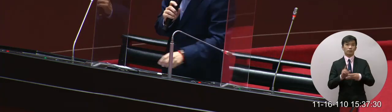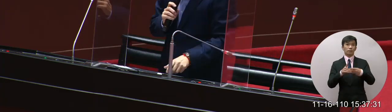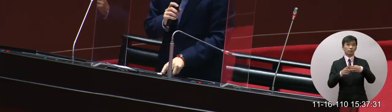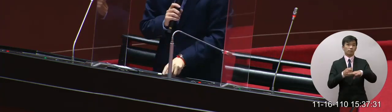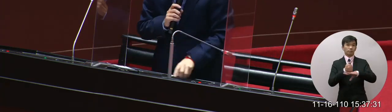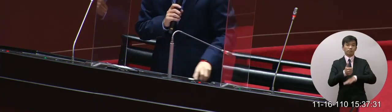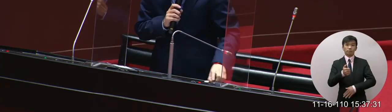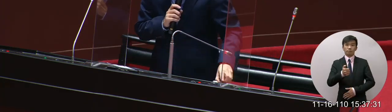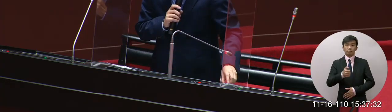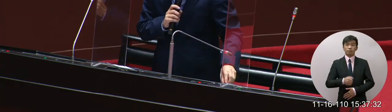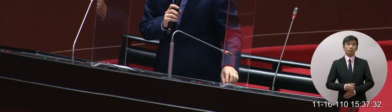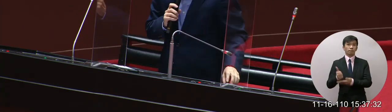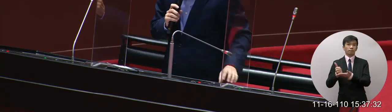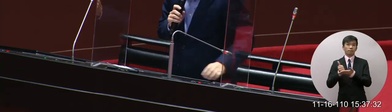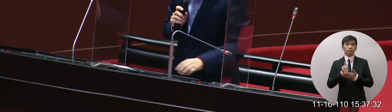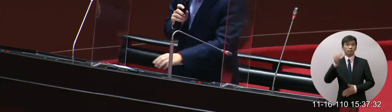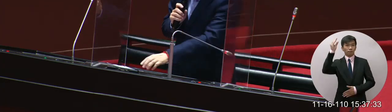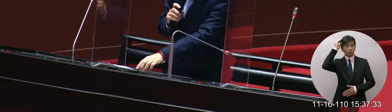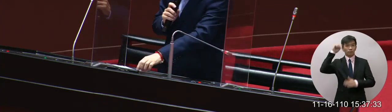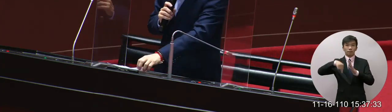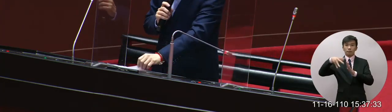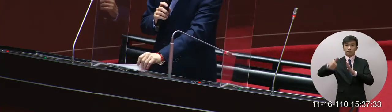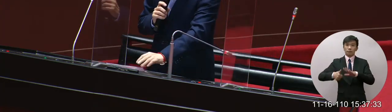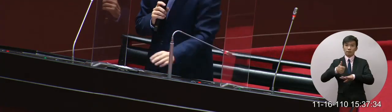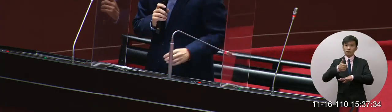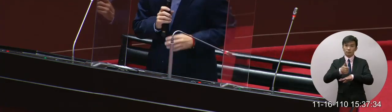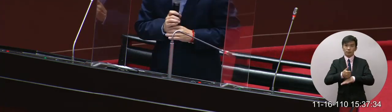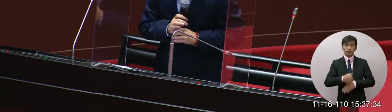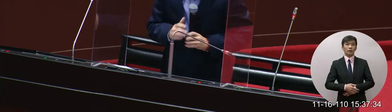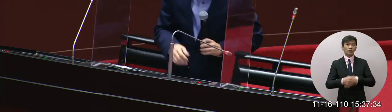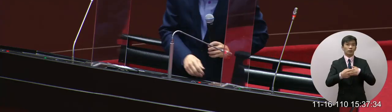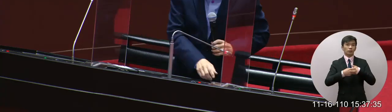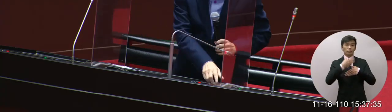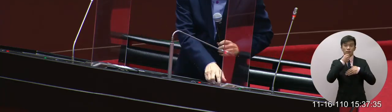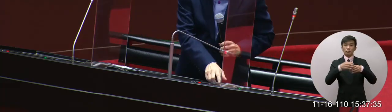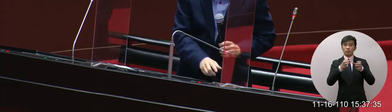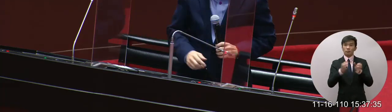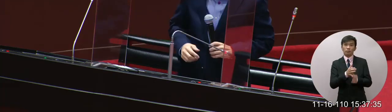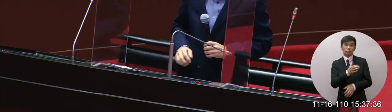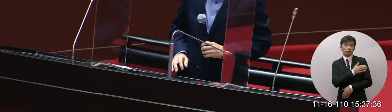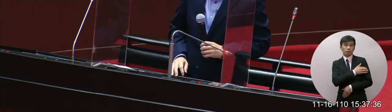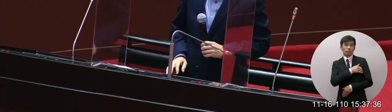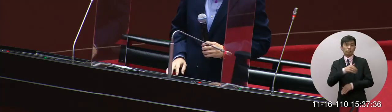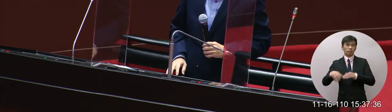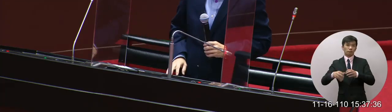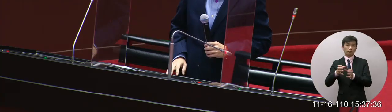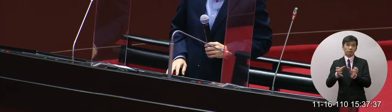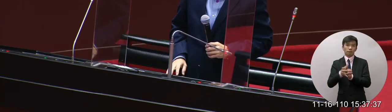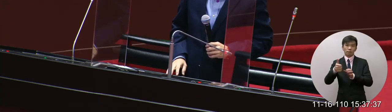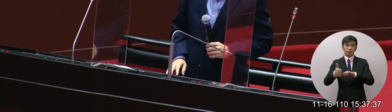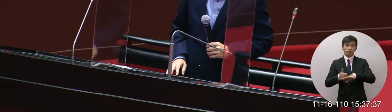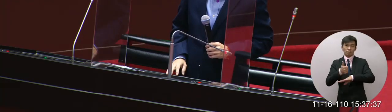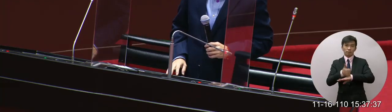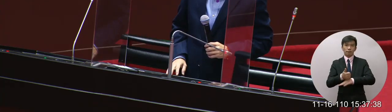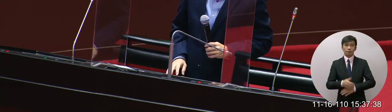為了行政院術院長衛福部陳部長請術院長衛福部陳部長